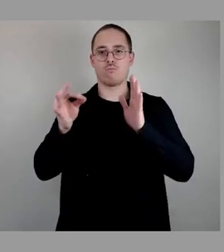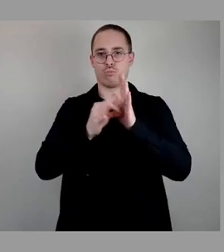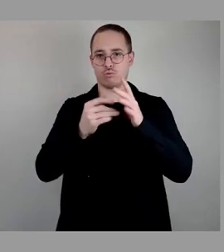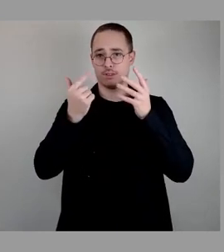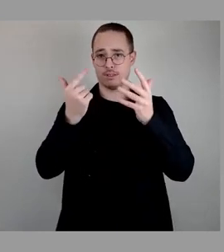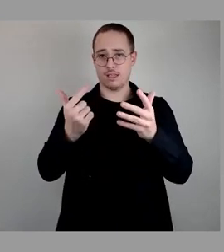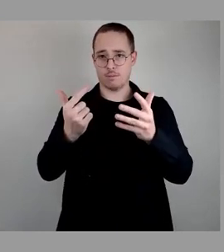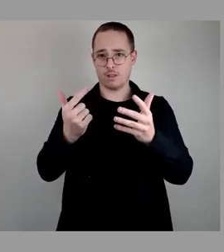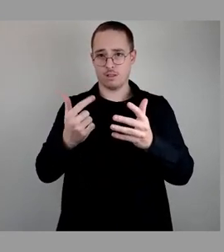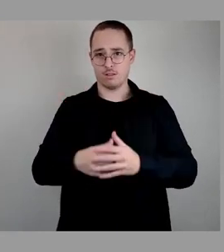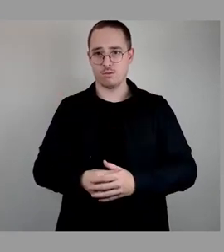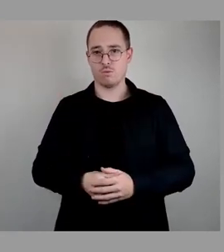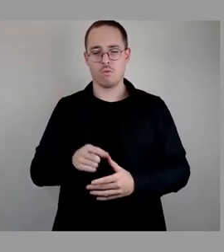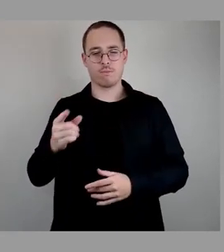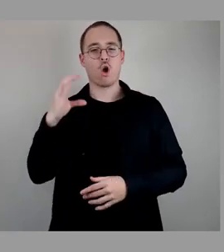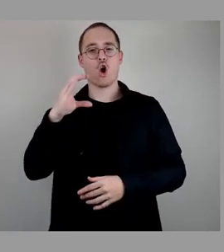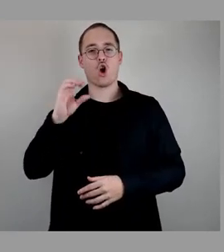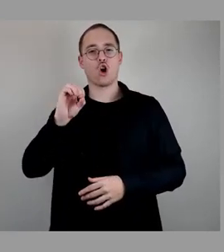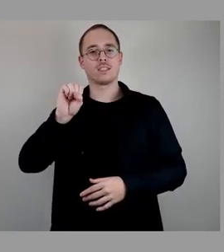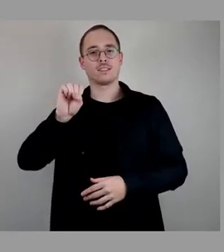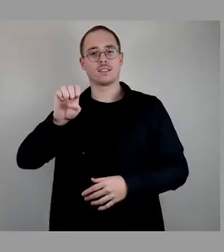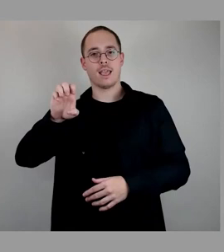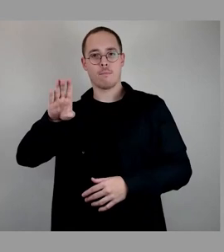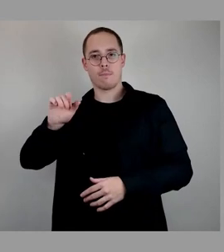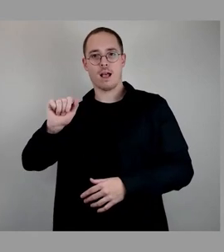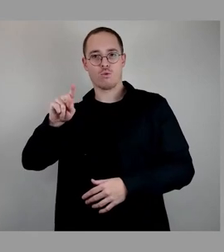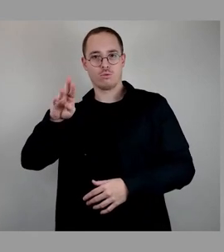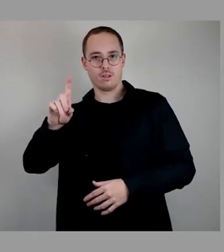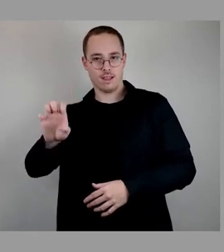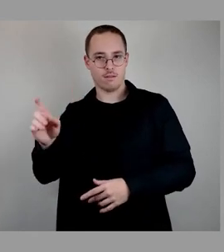Hier ist Herr Kosse-Baude betreffen. Wer dem folgen möchte, den bitte ich um das Stimmzeichen.